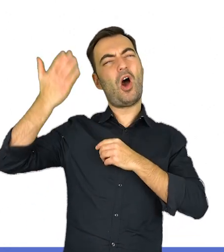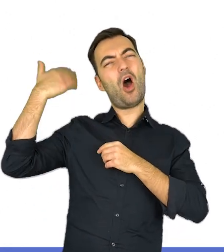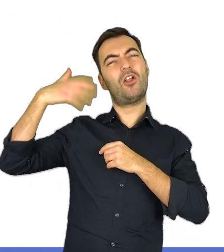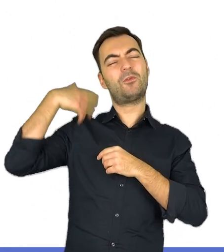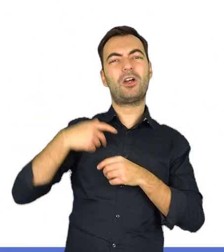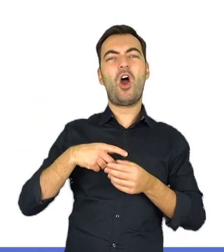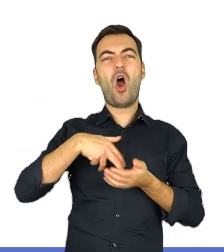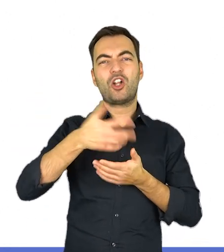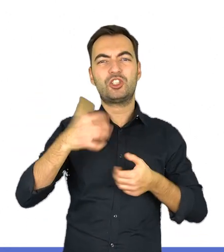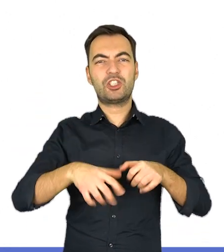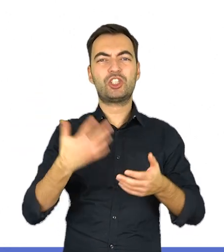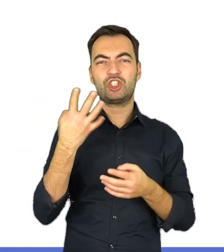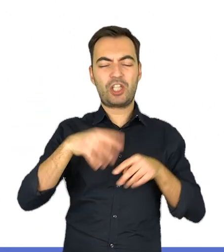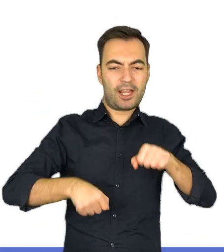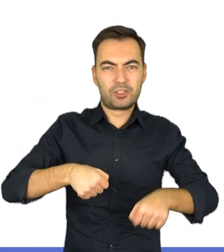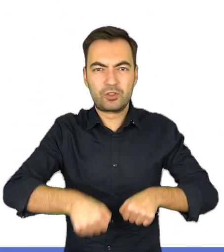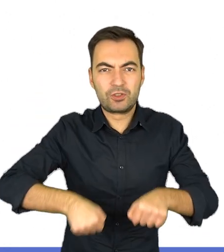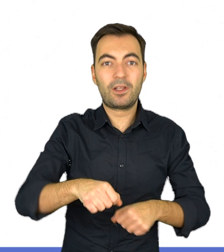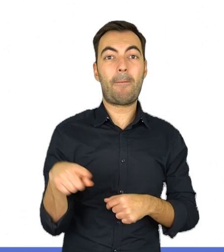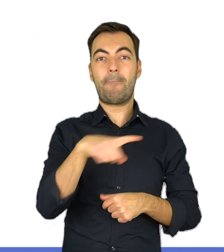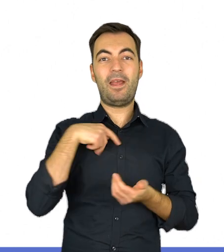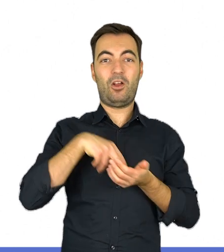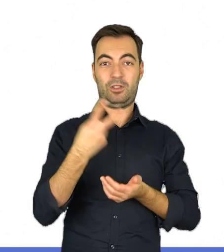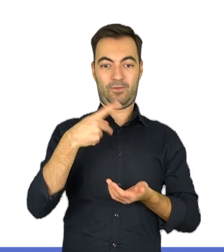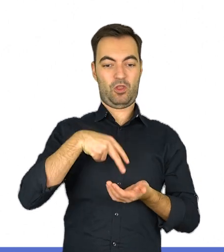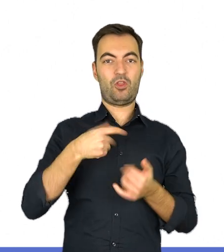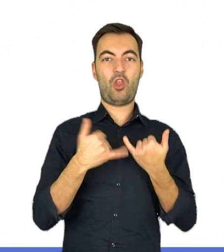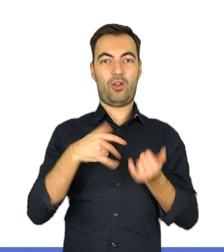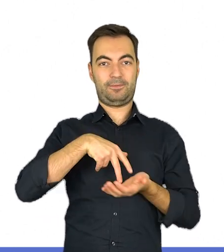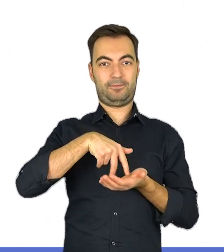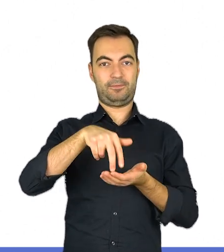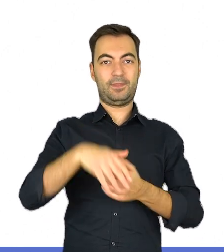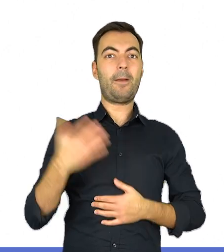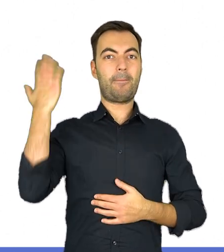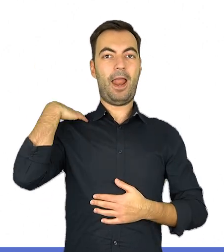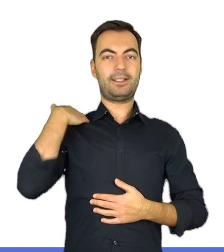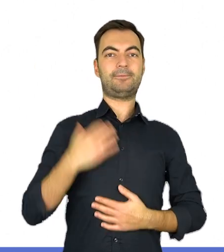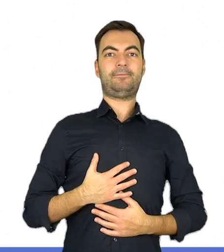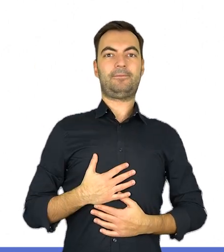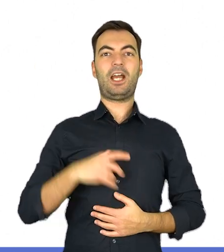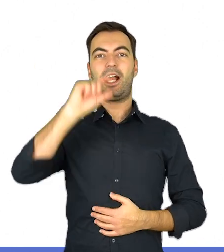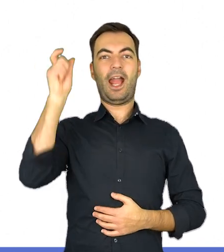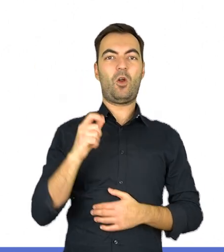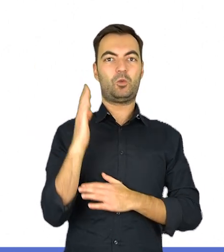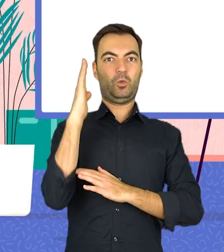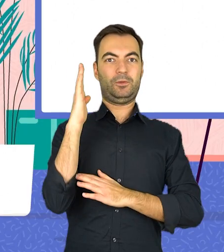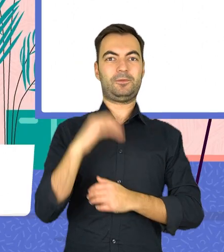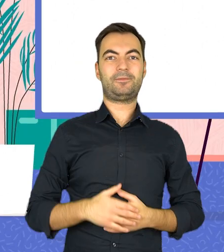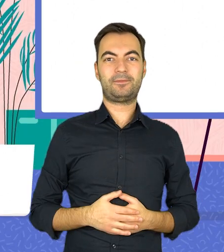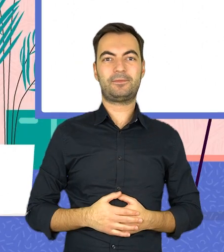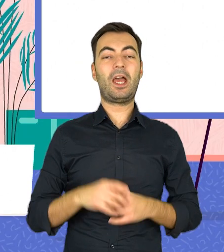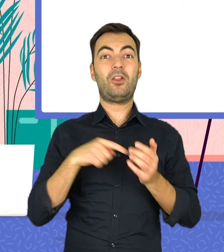przodków, którzy poruszali się na czterech kończynach, my chodzimy na dwóch nogach i z wyprostowanym kręgosłupem.